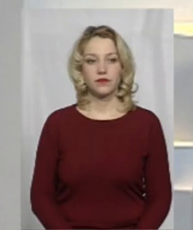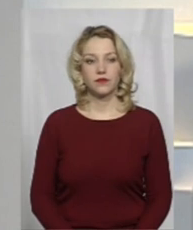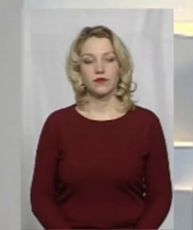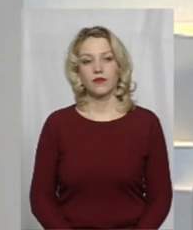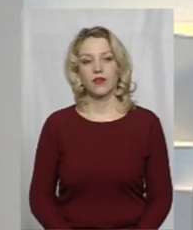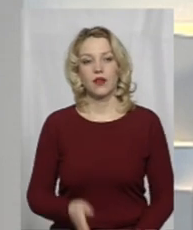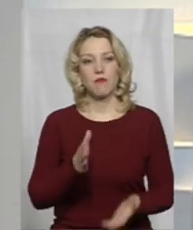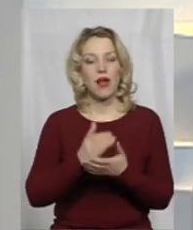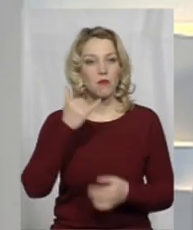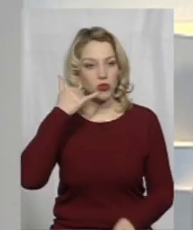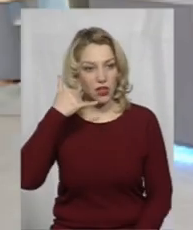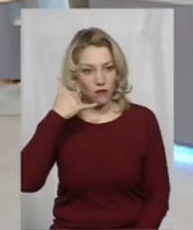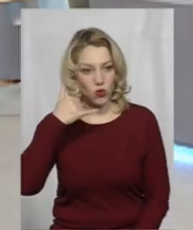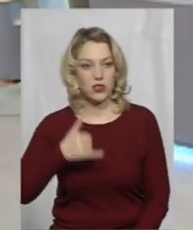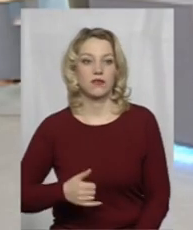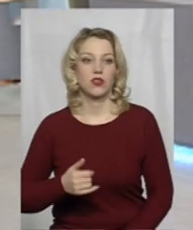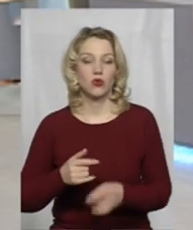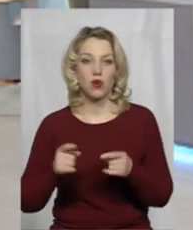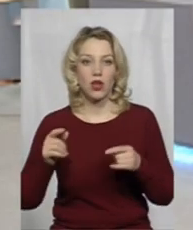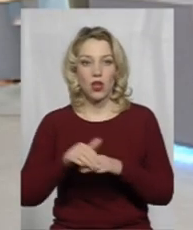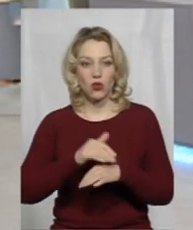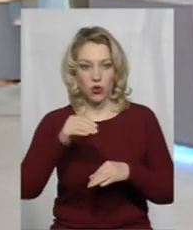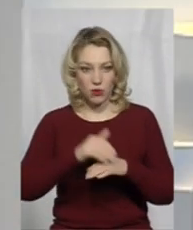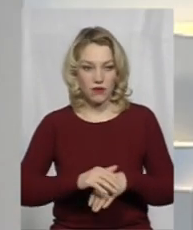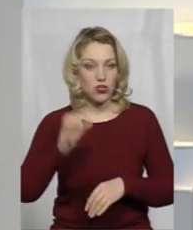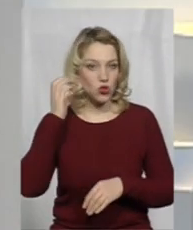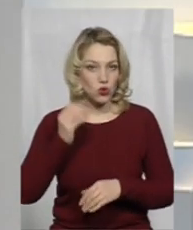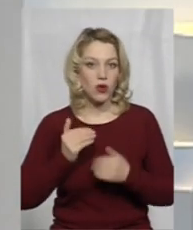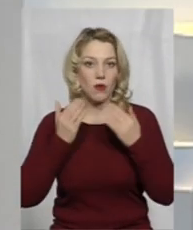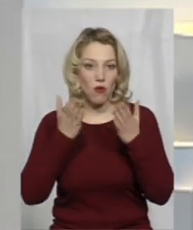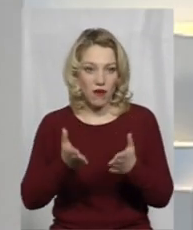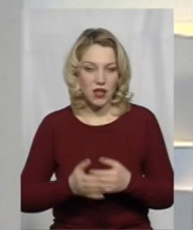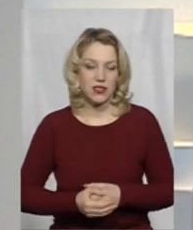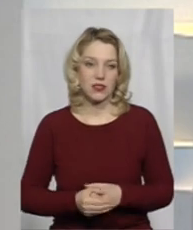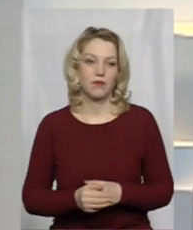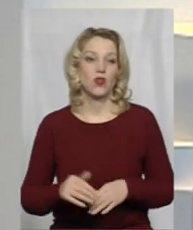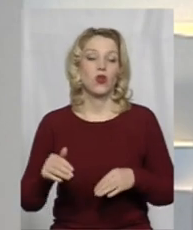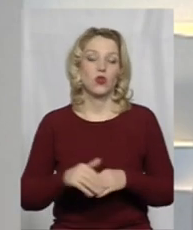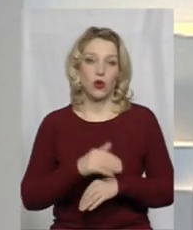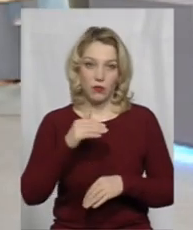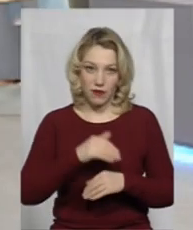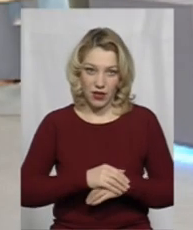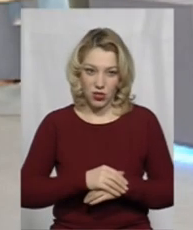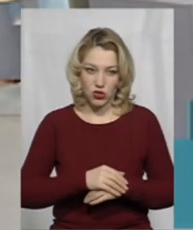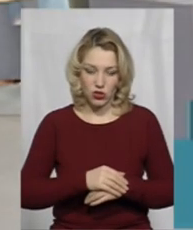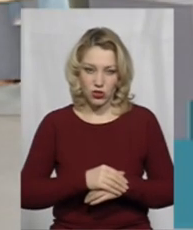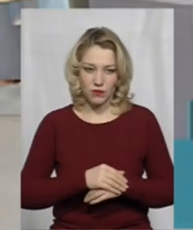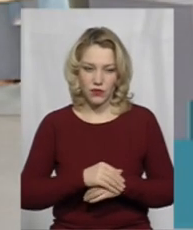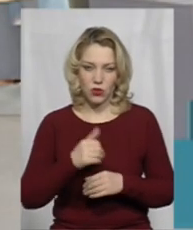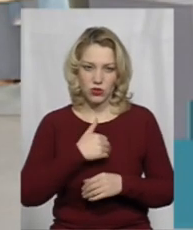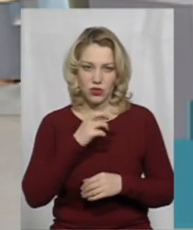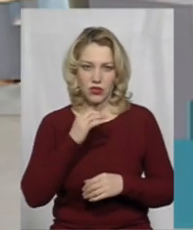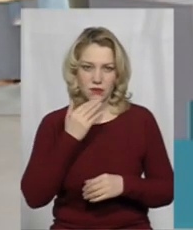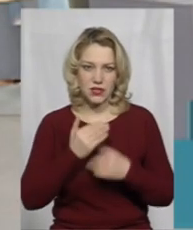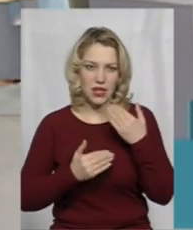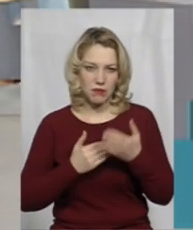Маємо телефонний дзвінок. Добрий вечір. Слухаємо вас. Доброго вечора. Мені хотілося